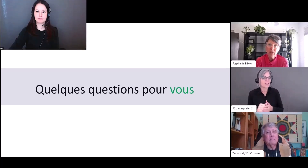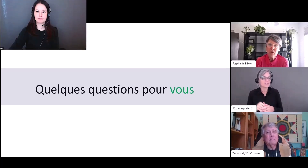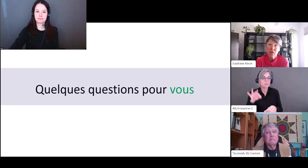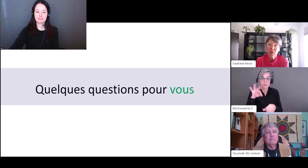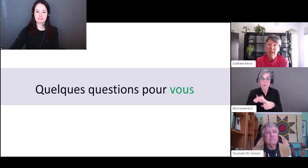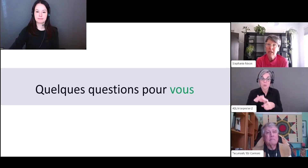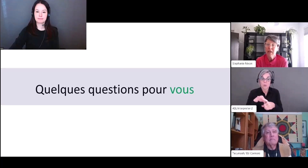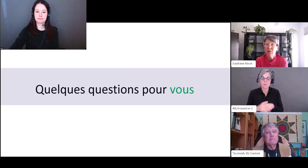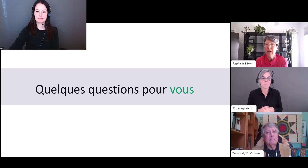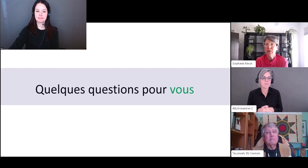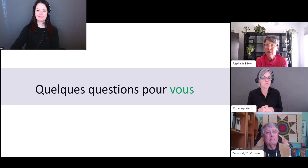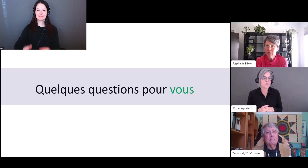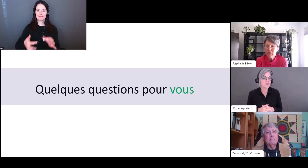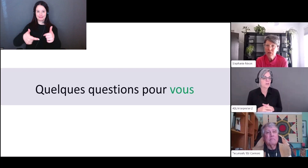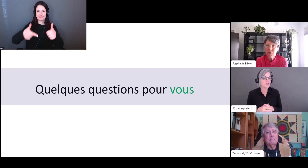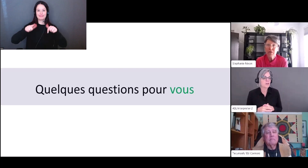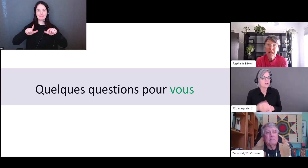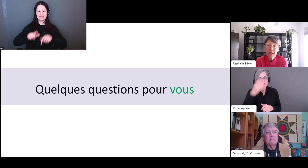suivante